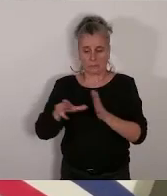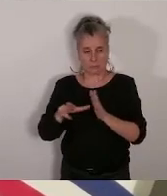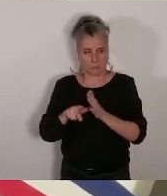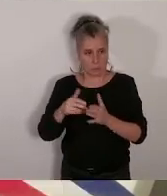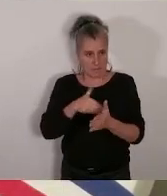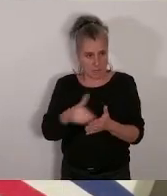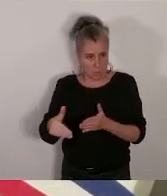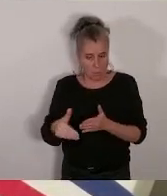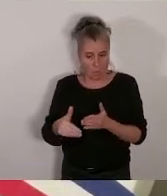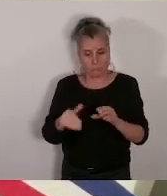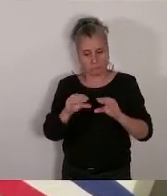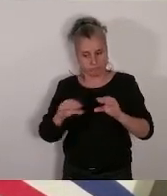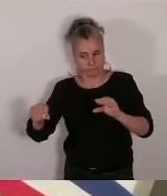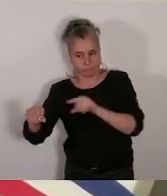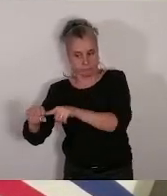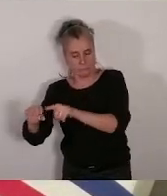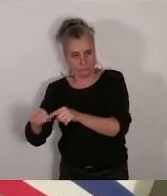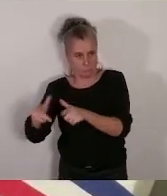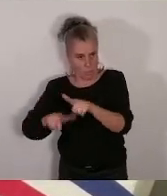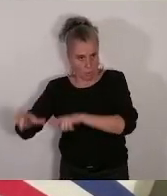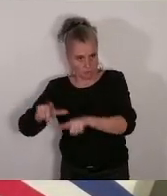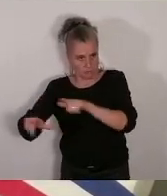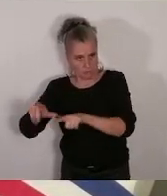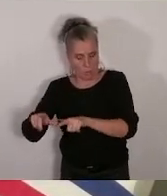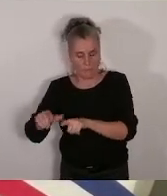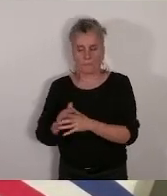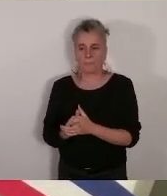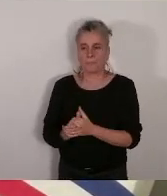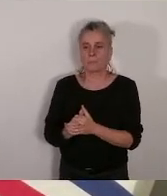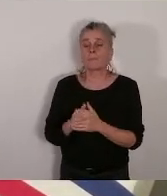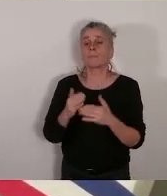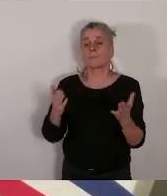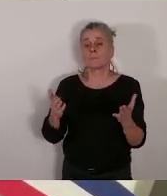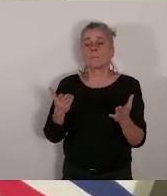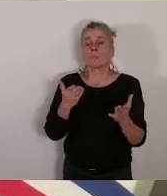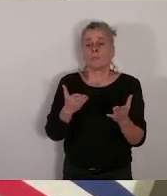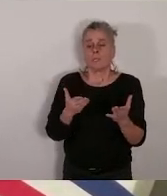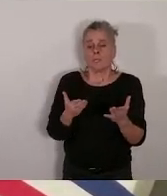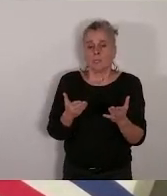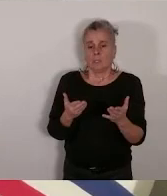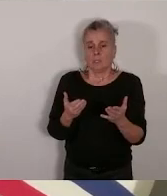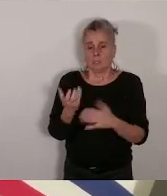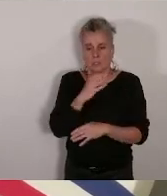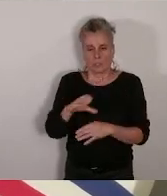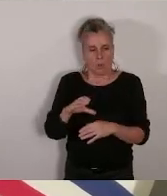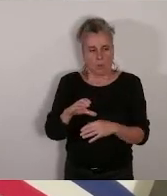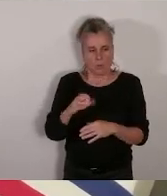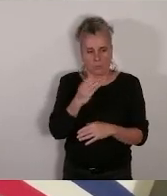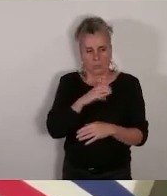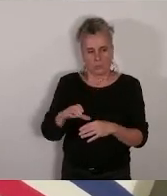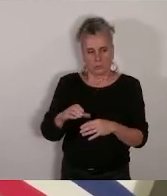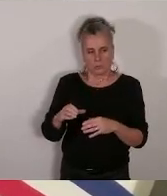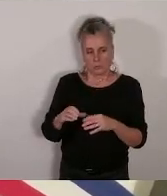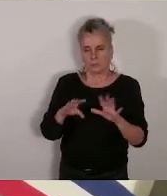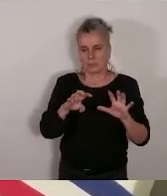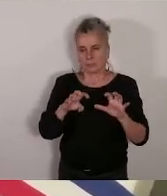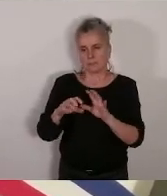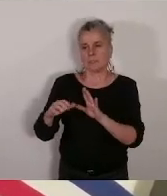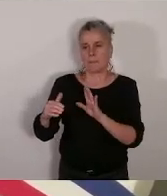millions d'euros pour le logement. 198 millions d'euros pour les équipements de police municipale et les pompiers,